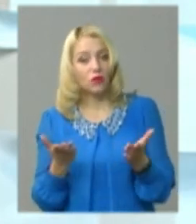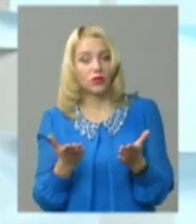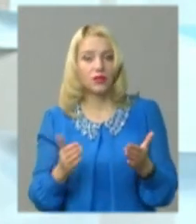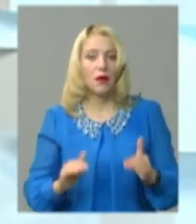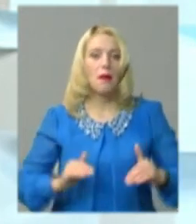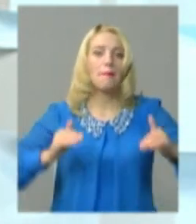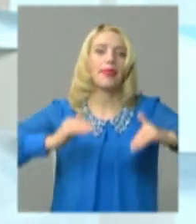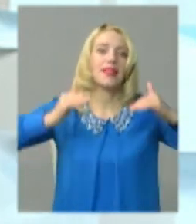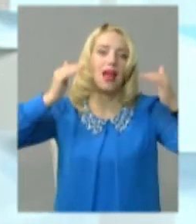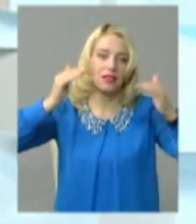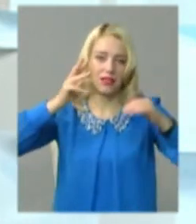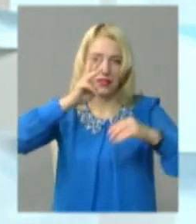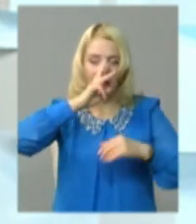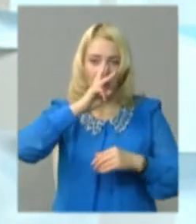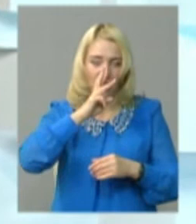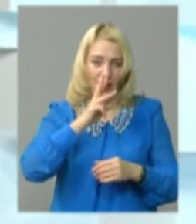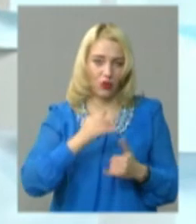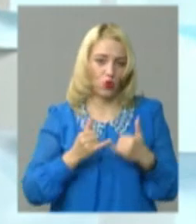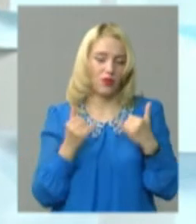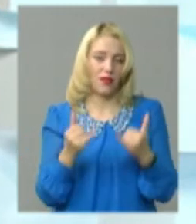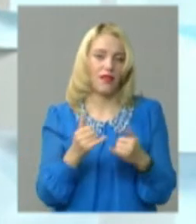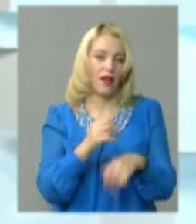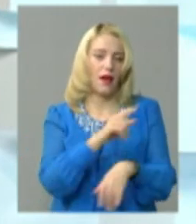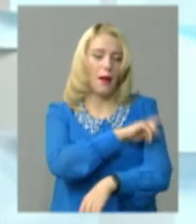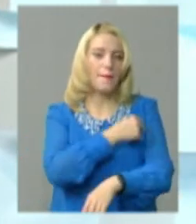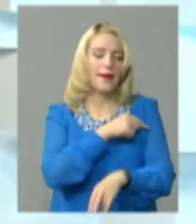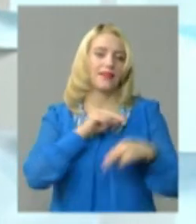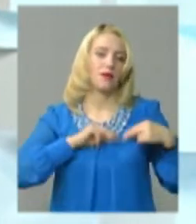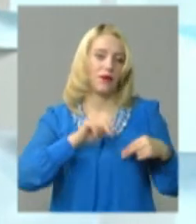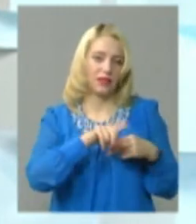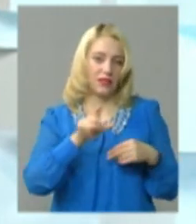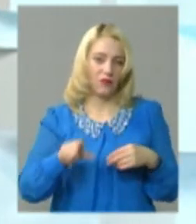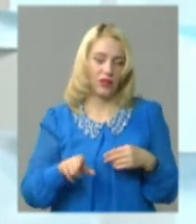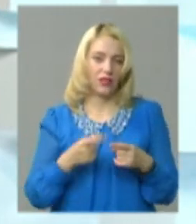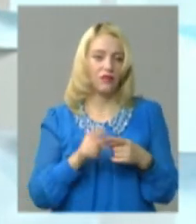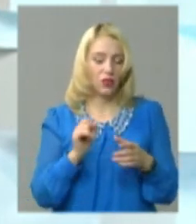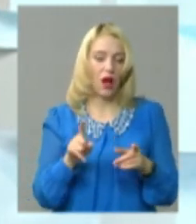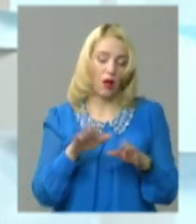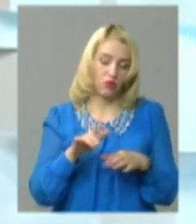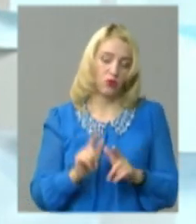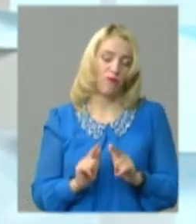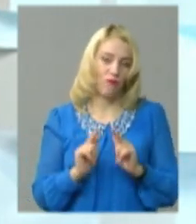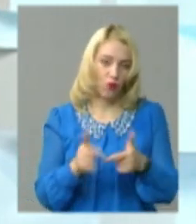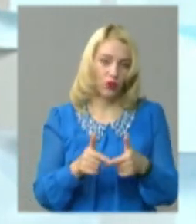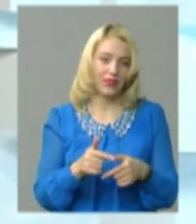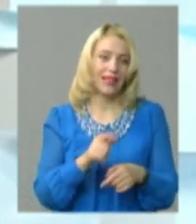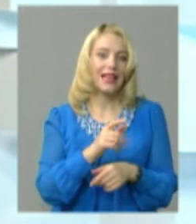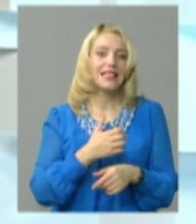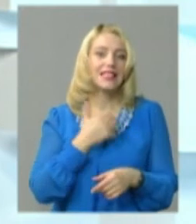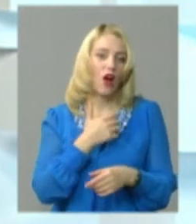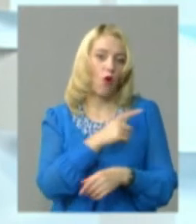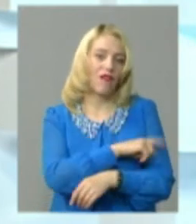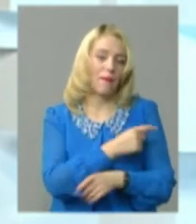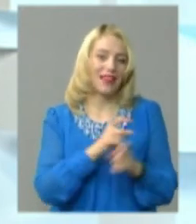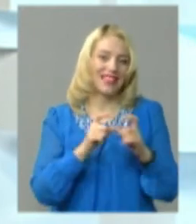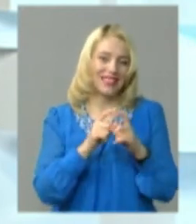підняти достойну заробітну платну медпрацівникам, а потім вже вводити страхову медицину, шукати ресурси якось в